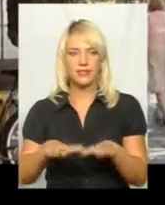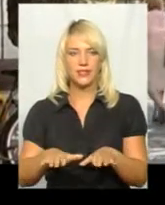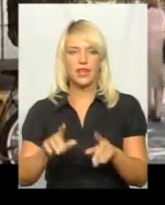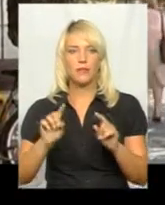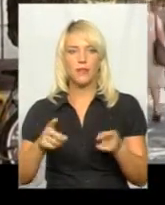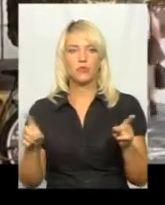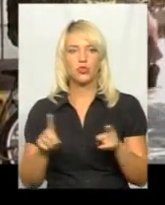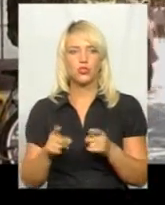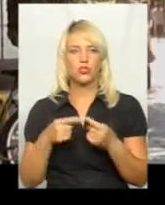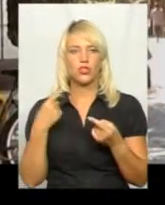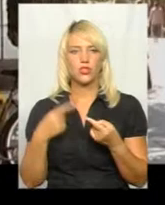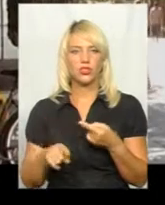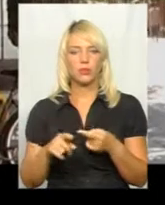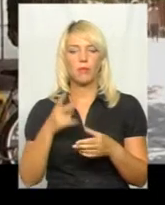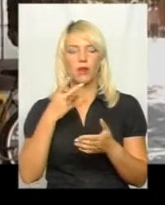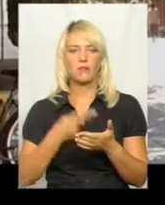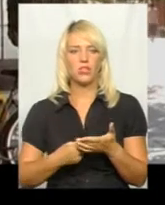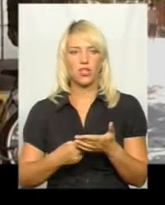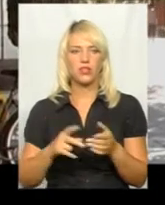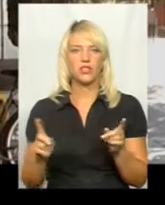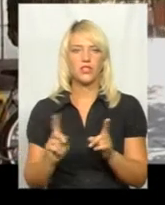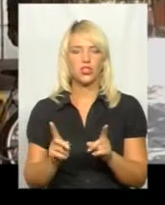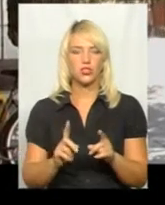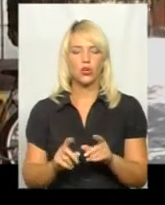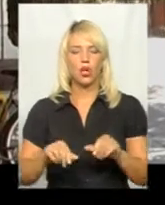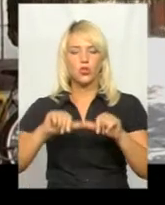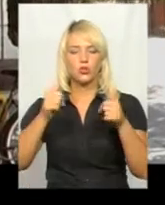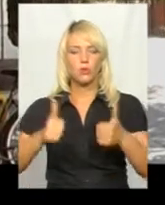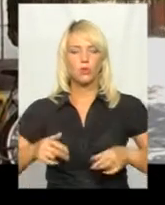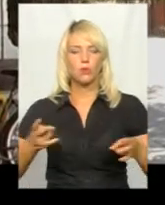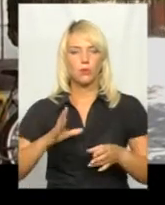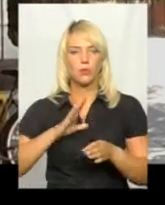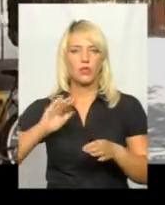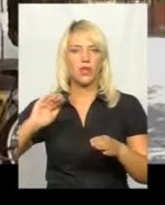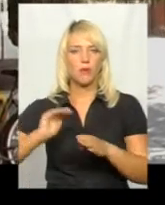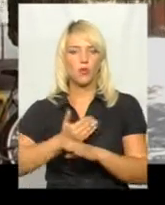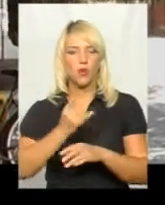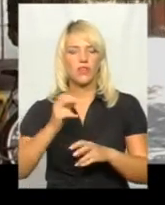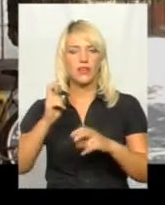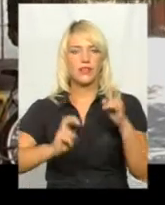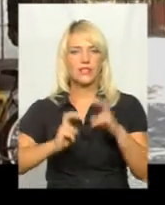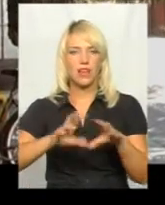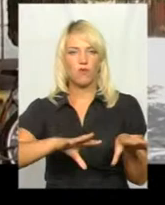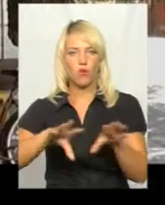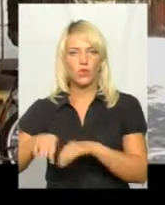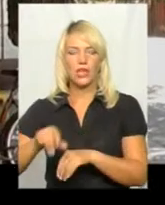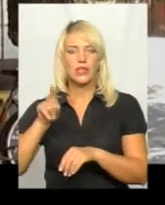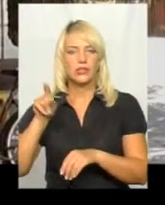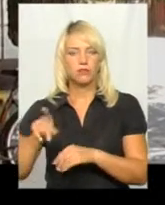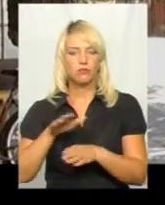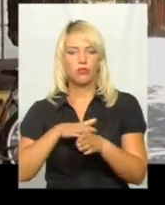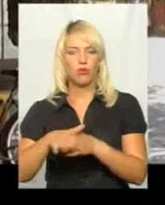Тому що іншими передбачалося, що скульптура має бути демонтована в заводські умови і там повністю